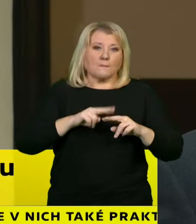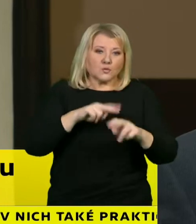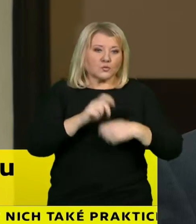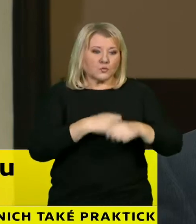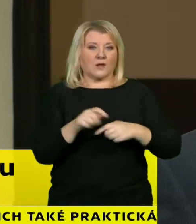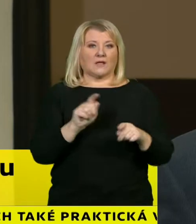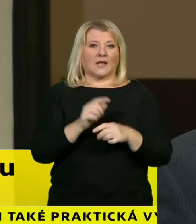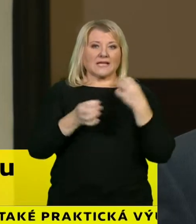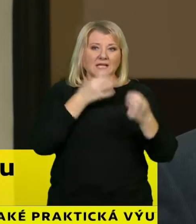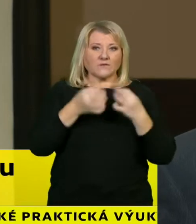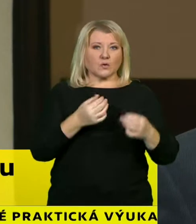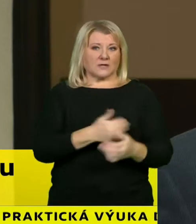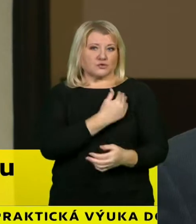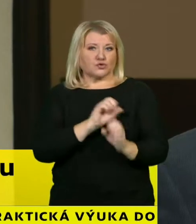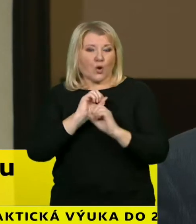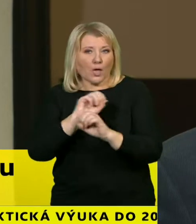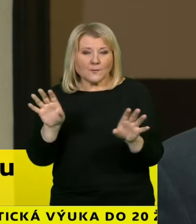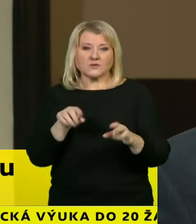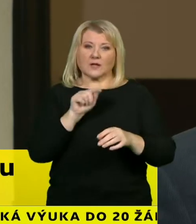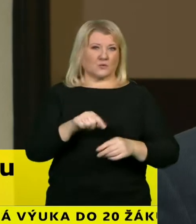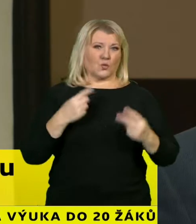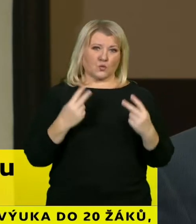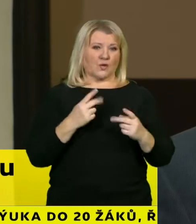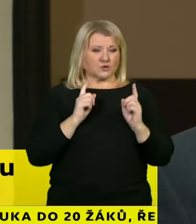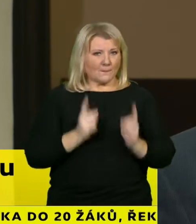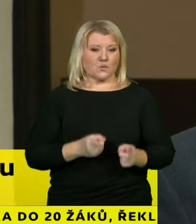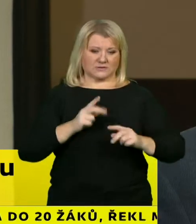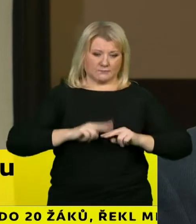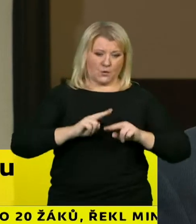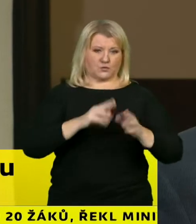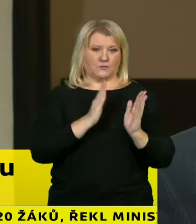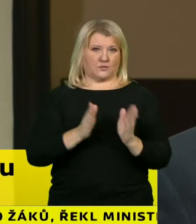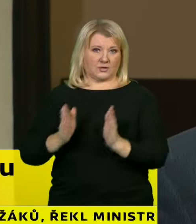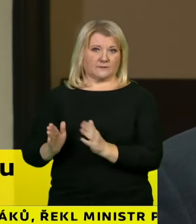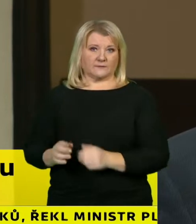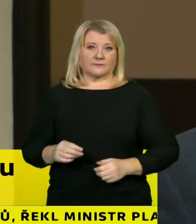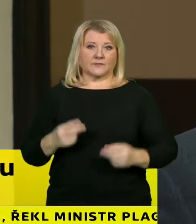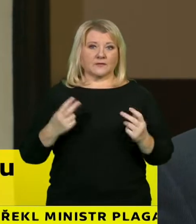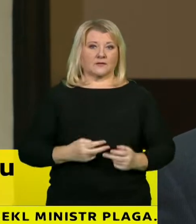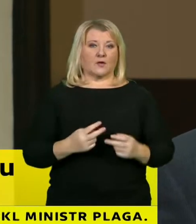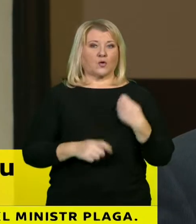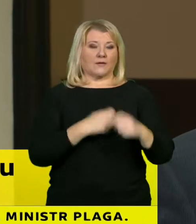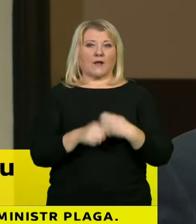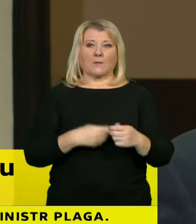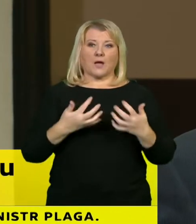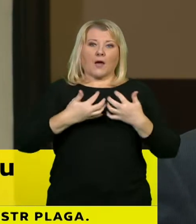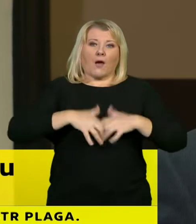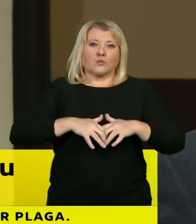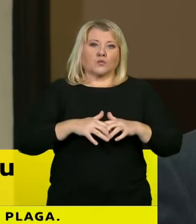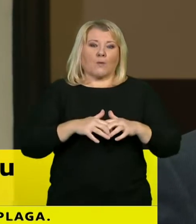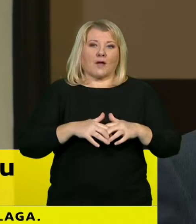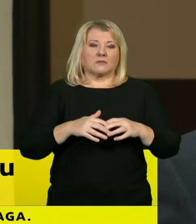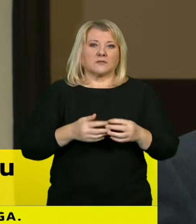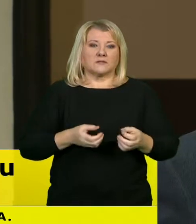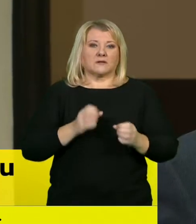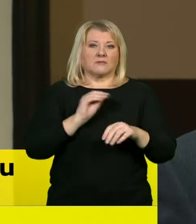informací školám je nezbytnou podmínkou. Takže za mě to, co děláme, že to nenaskakuje automaticky, ale že to oznamujeme s